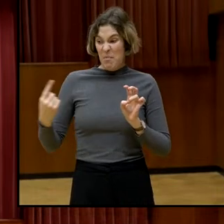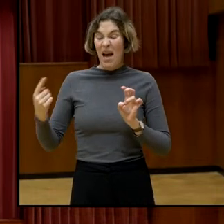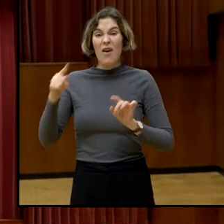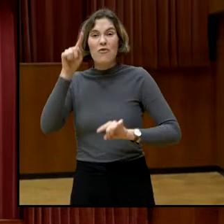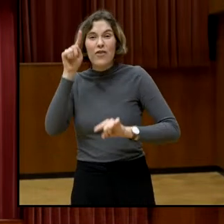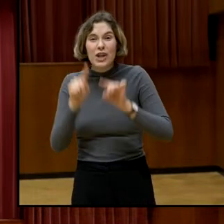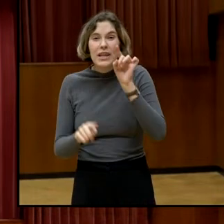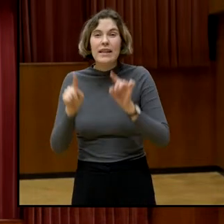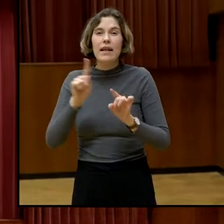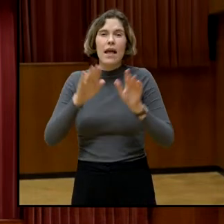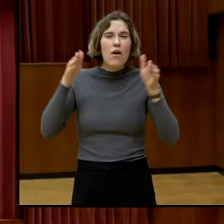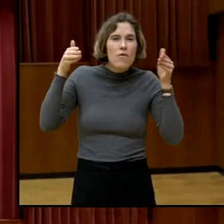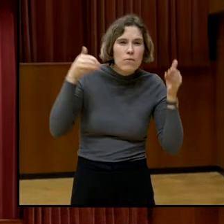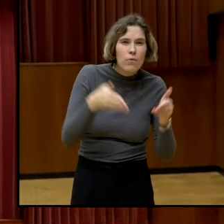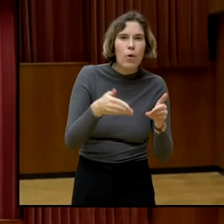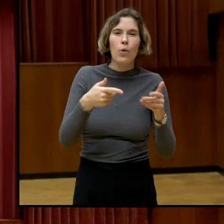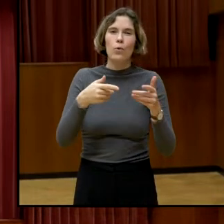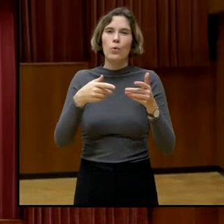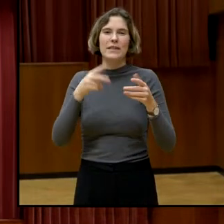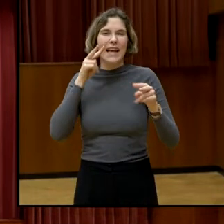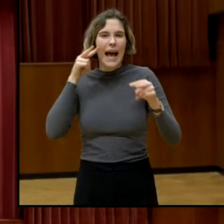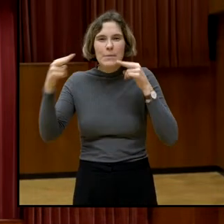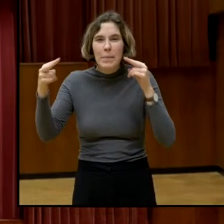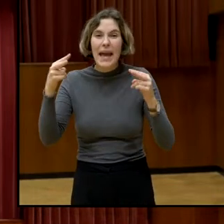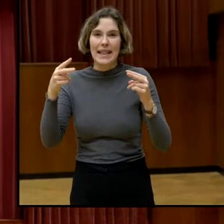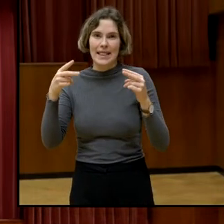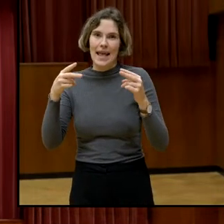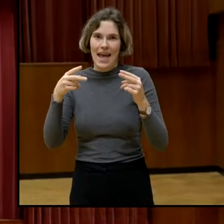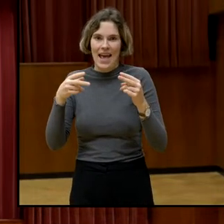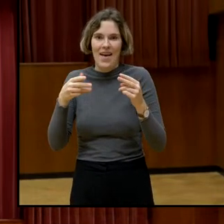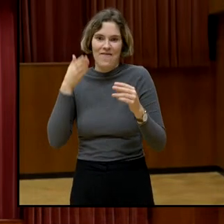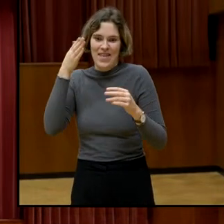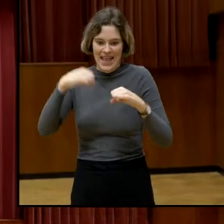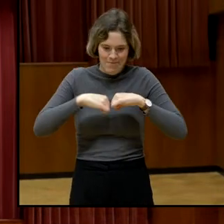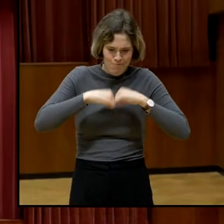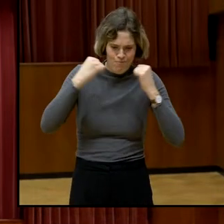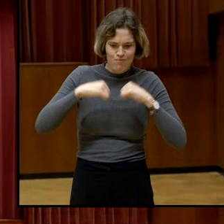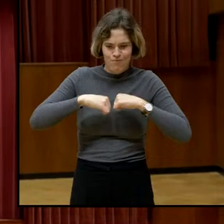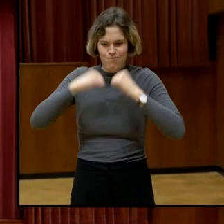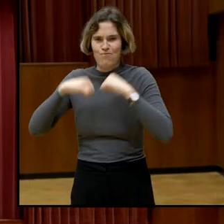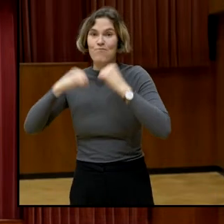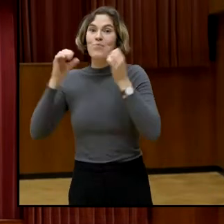Zusammenhang mit Demokratie thematisieren werden, erörtern werden.